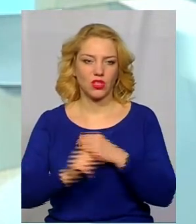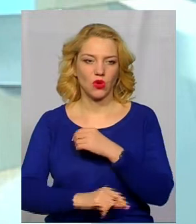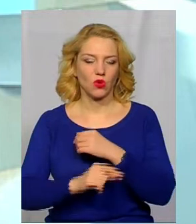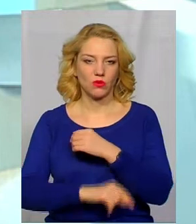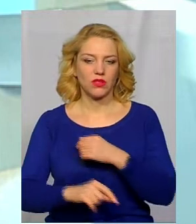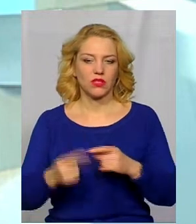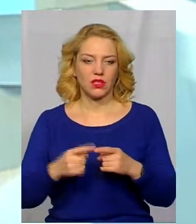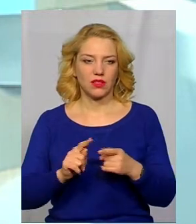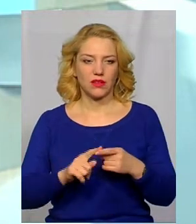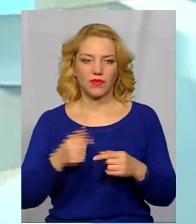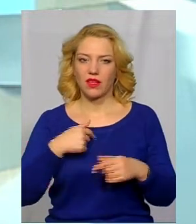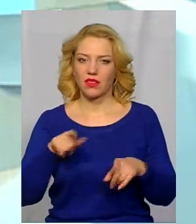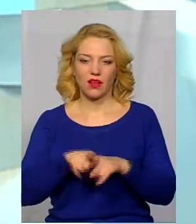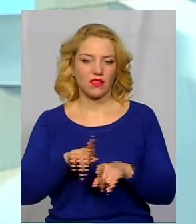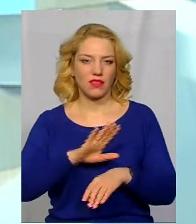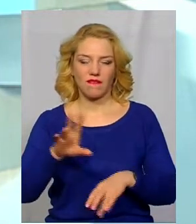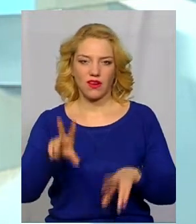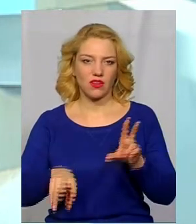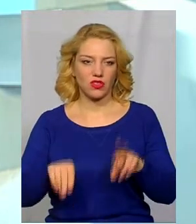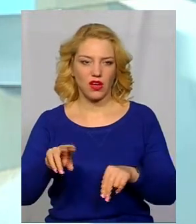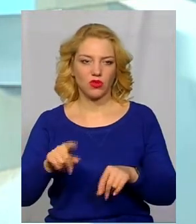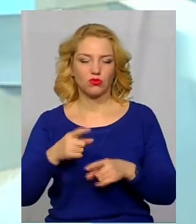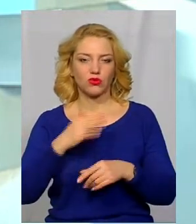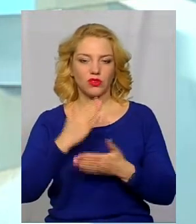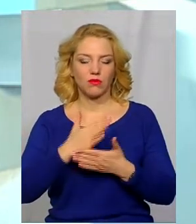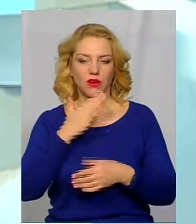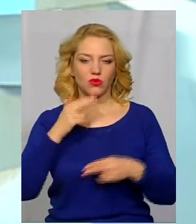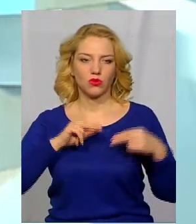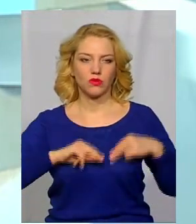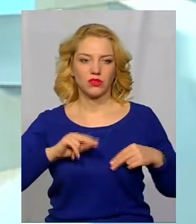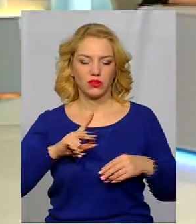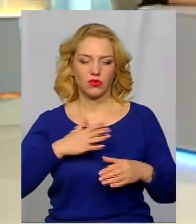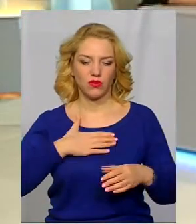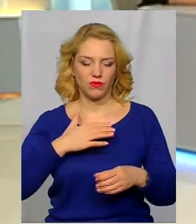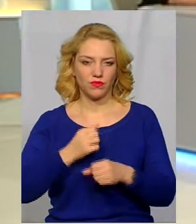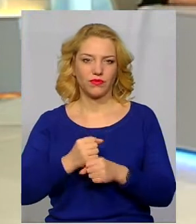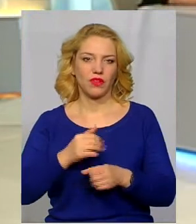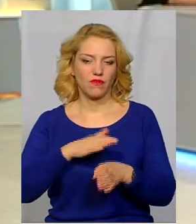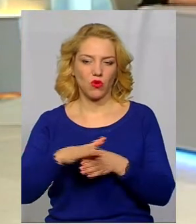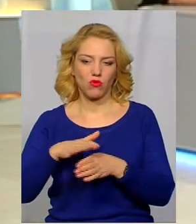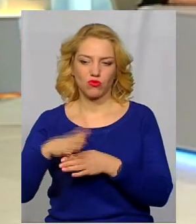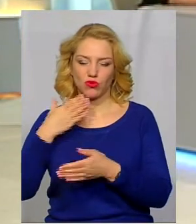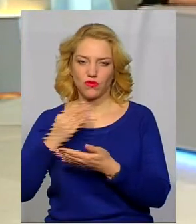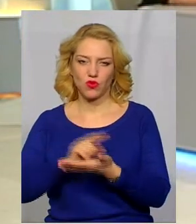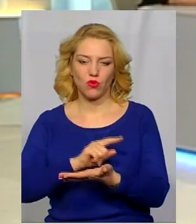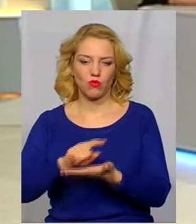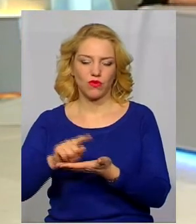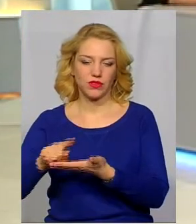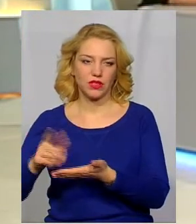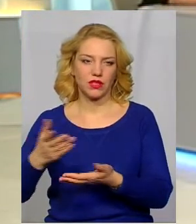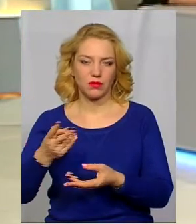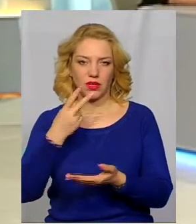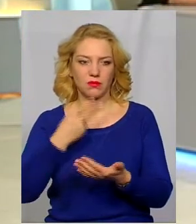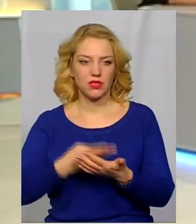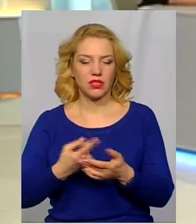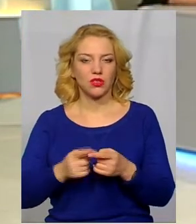про це також говорили. Я так не вважаю, тому що є багато працівників, які сумліно виконують ті посадові обов'язки, які є для них передбачені.